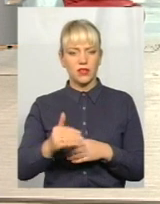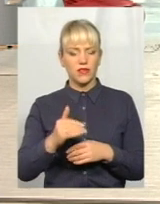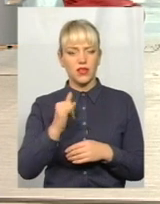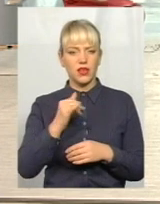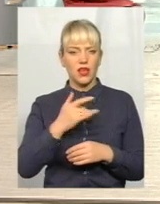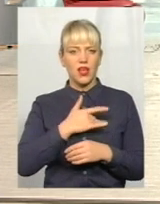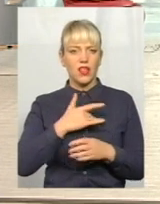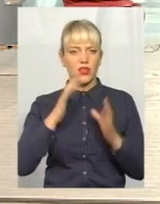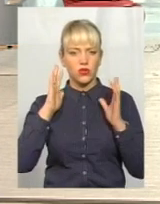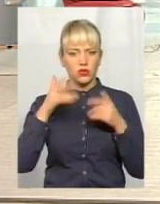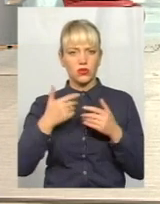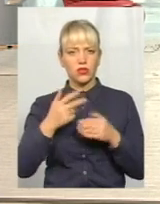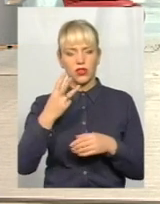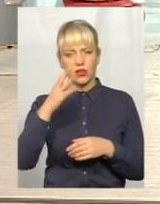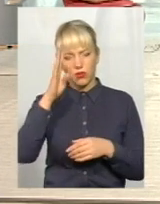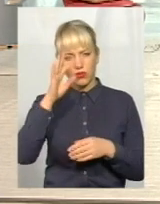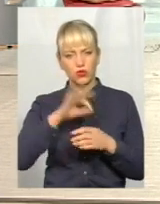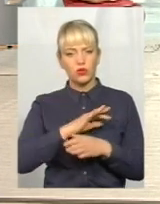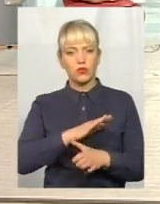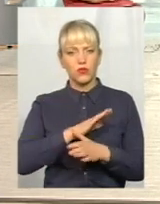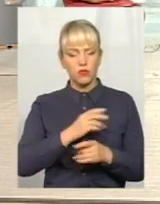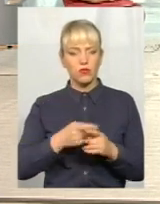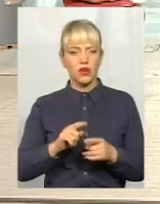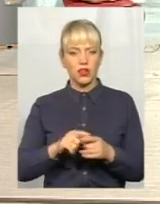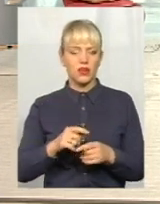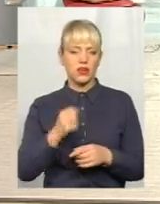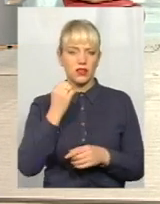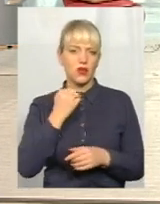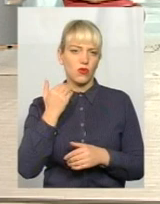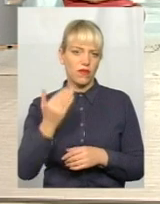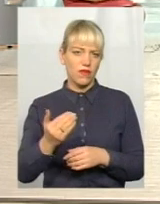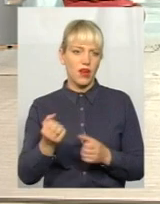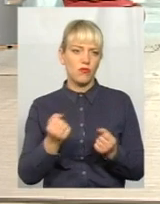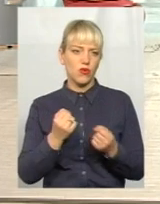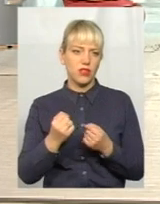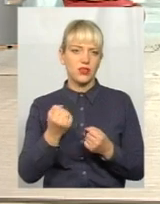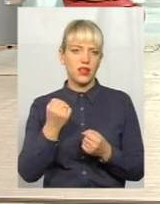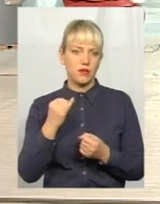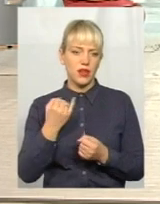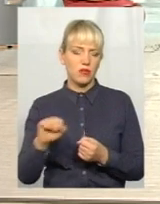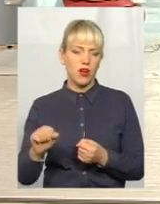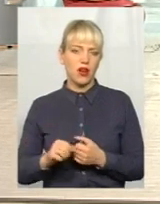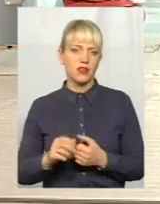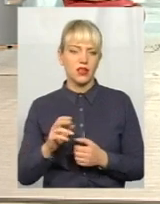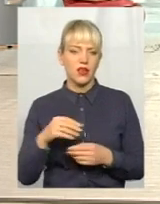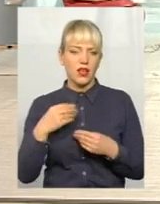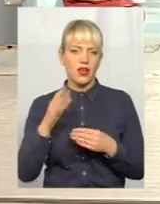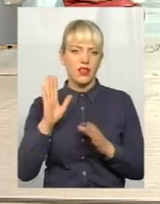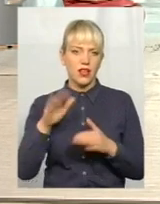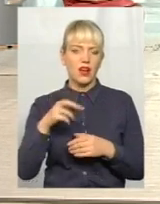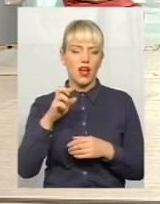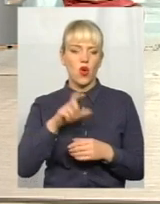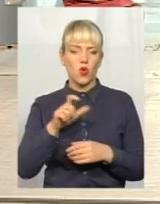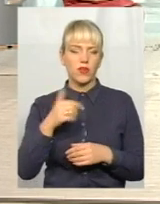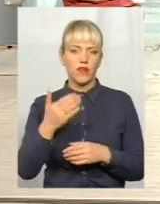Чоловік вже одніє три місяці, і вже немає. Дякую вам. І поліція, і перемагайте. І хай вам, люди, помагають